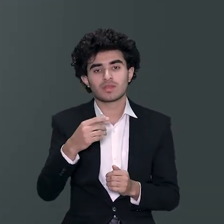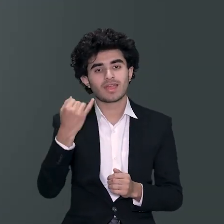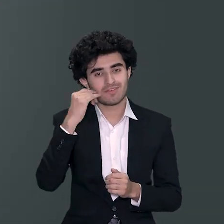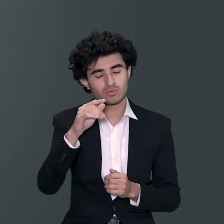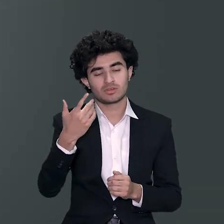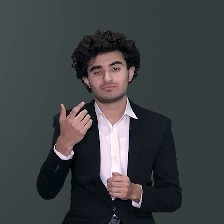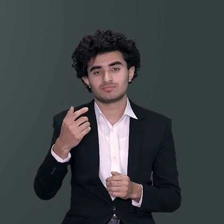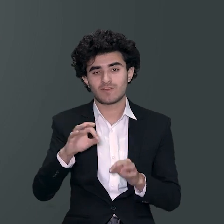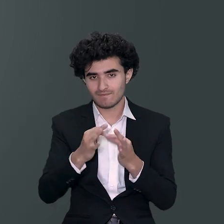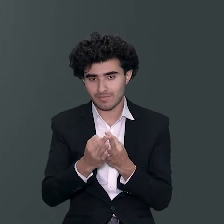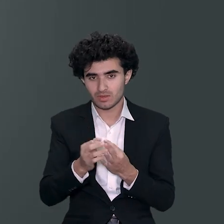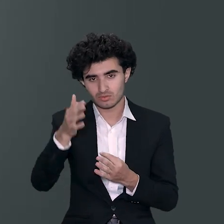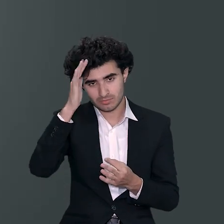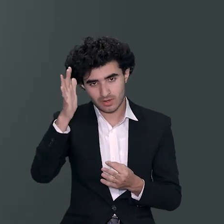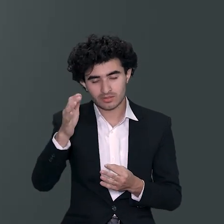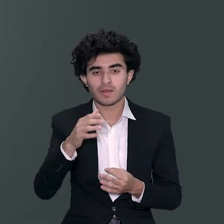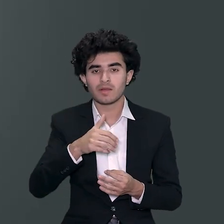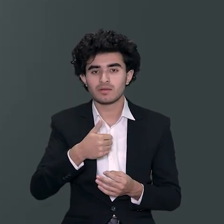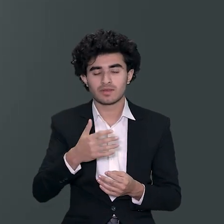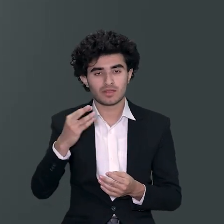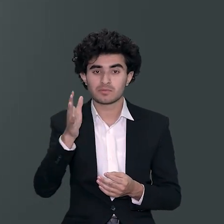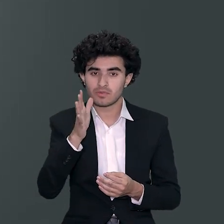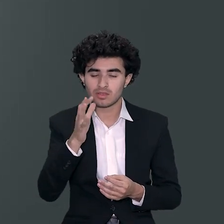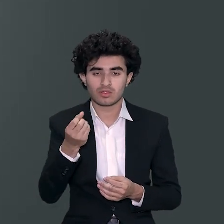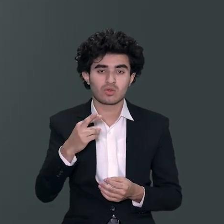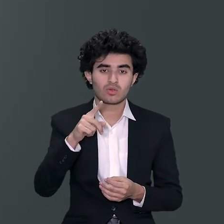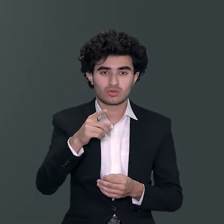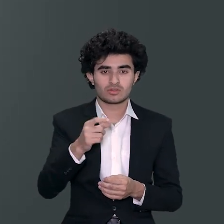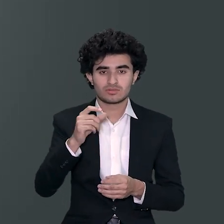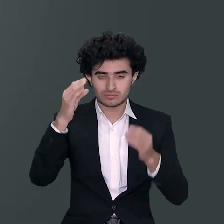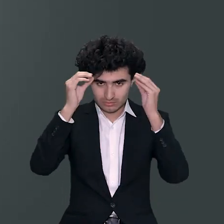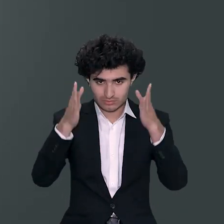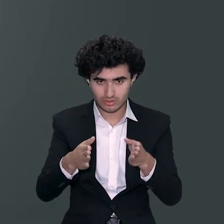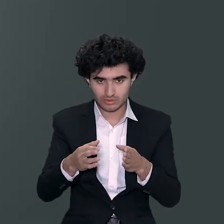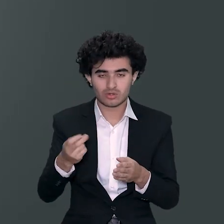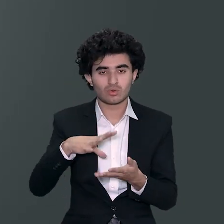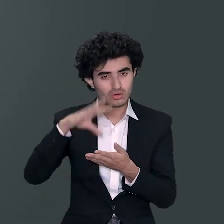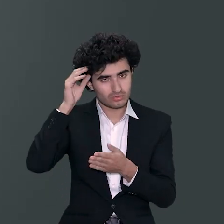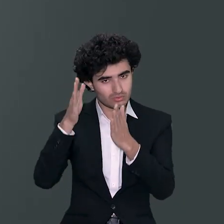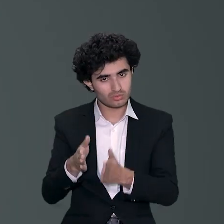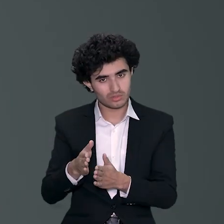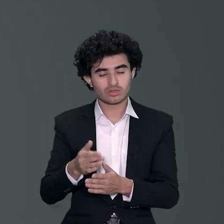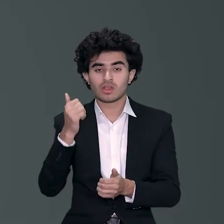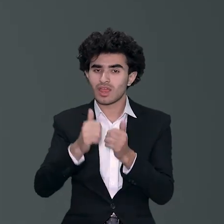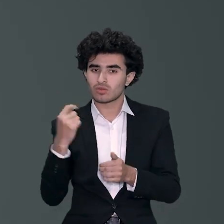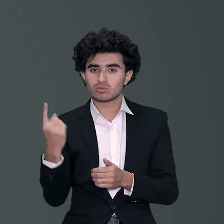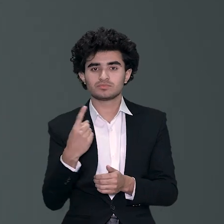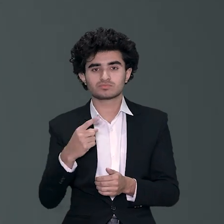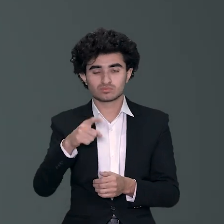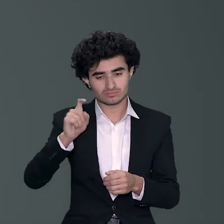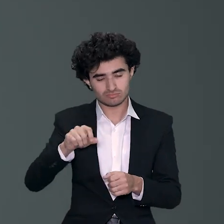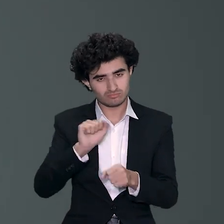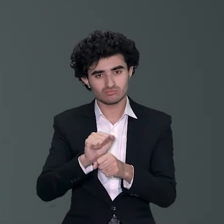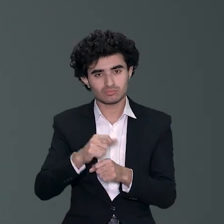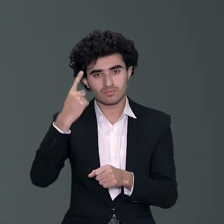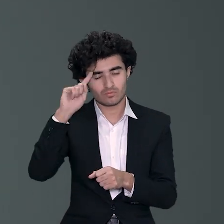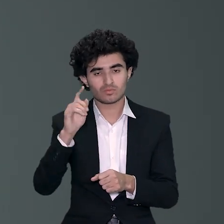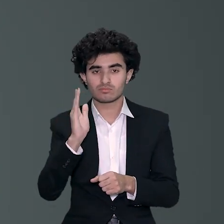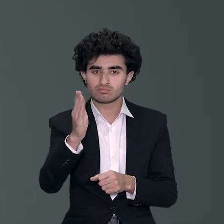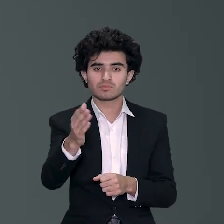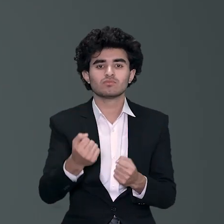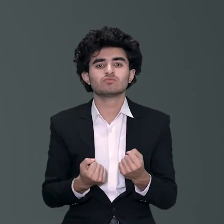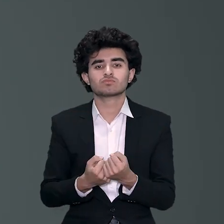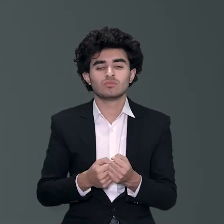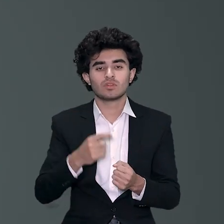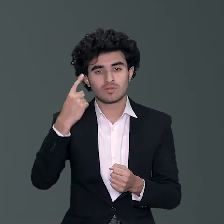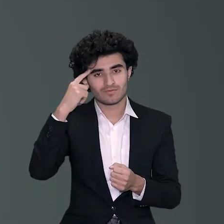آئے جب ہر بندہ چاہے آپ پیرنٹس ہوں چاہے آپ خود سٹوڈنٹ ہوں چاہے آپ ٹیچر ہوں ہم اپنا وہ کردار ادا کریں جو جس